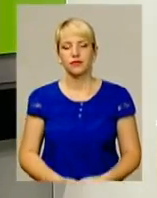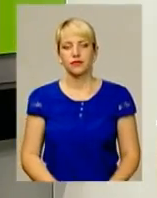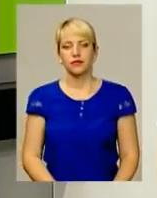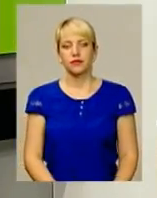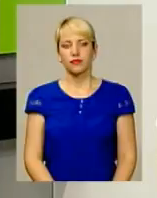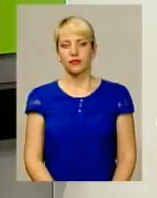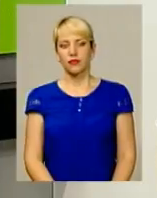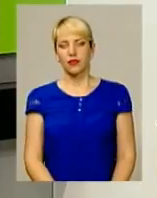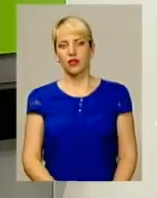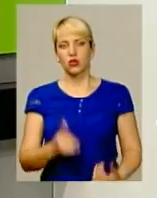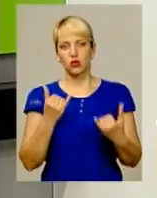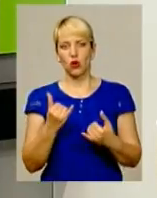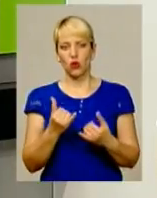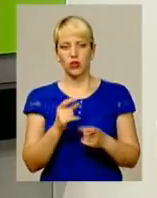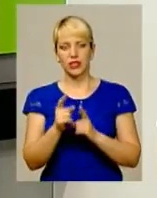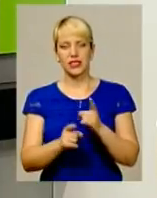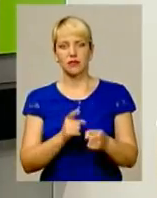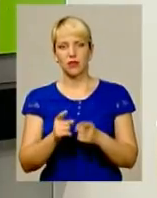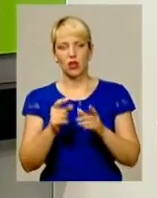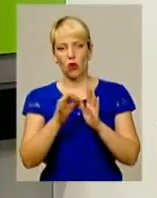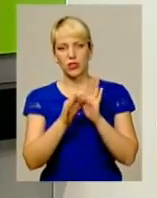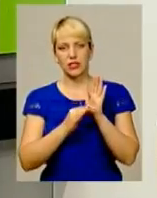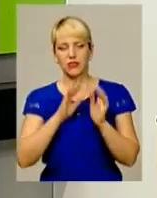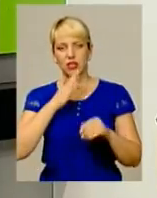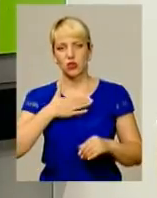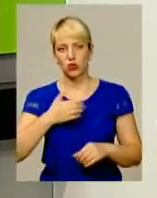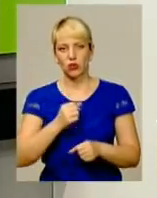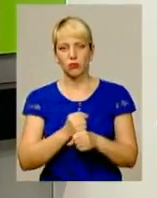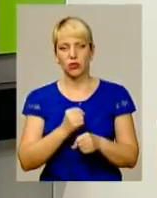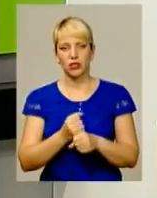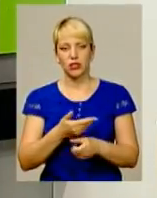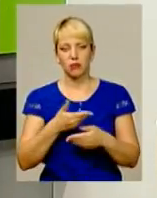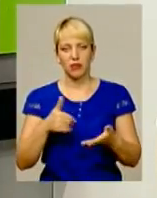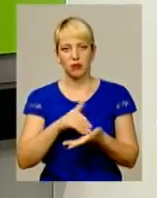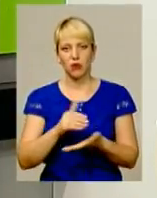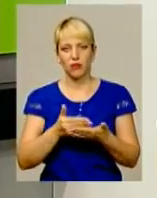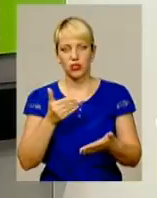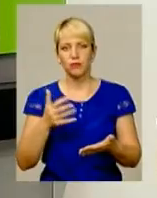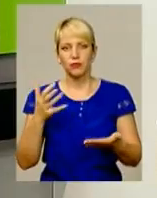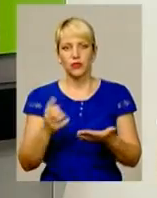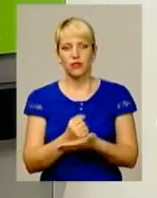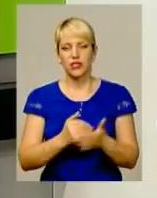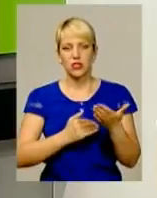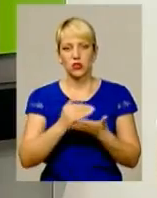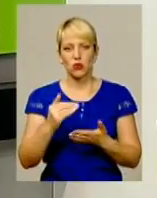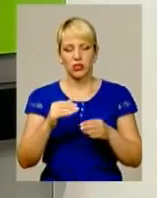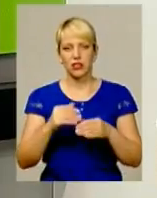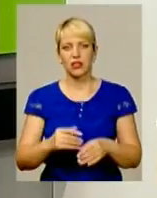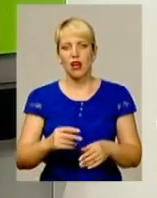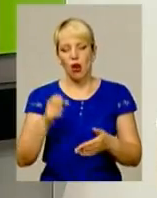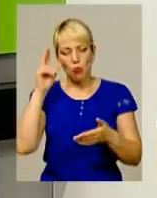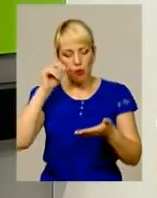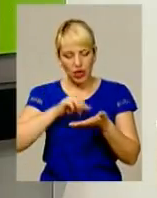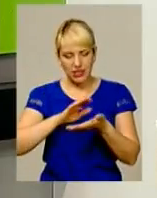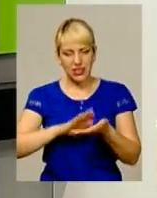сьогодні докорінно змінені критерії оцінки нашої роботи. І ми відмовилися від досягнення високих статистичних показників.